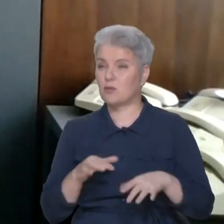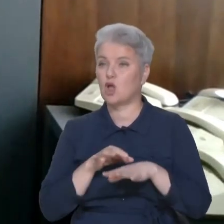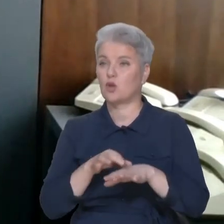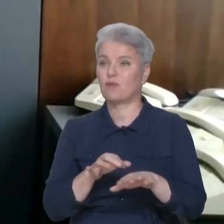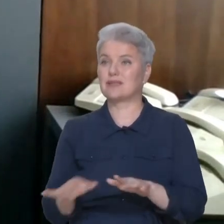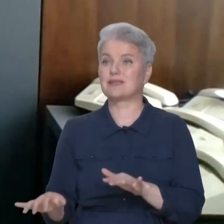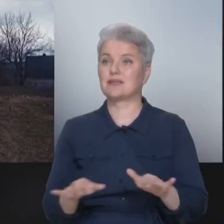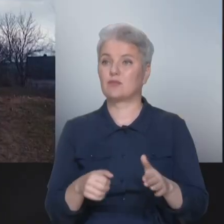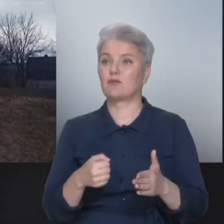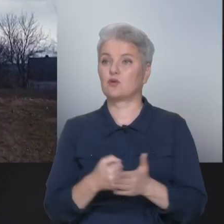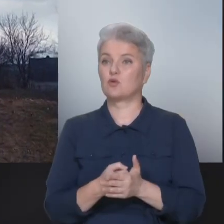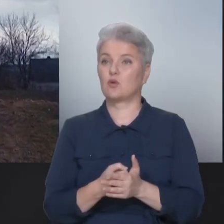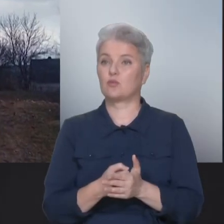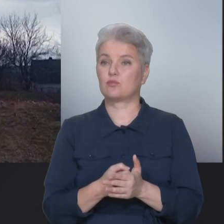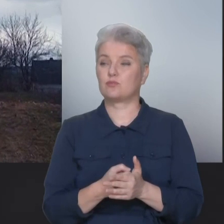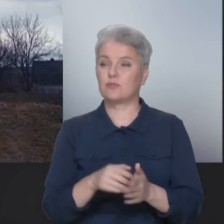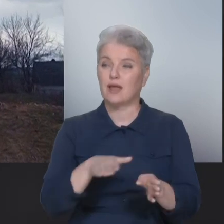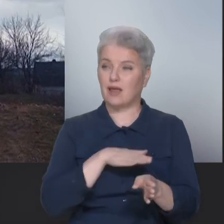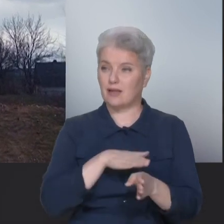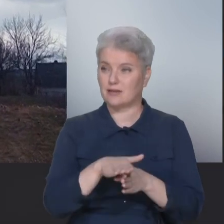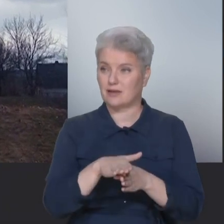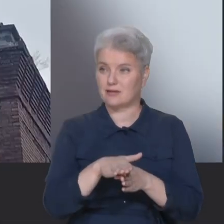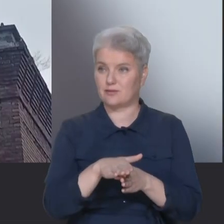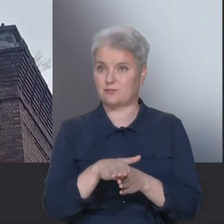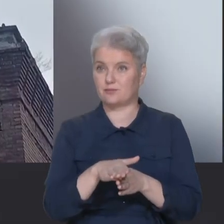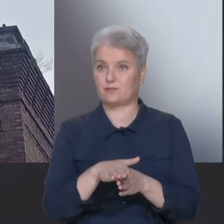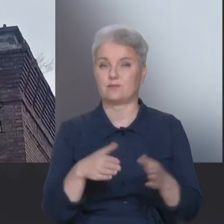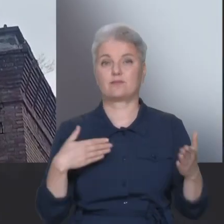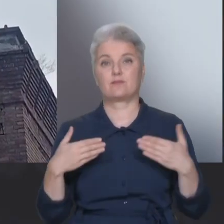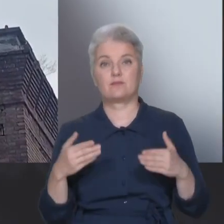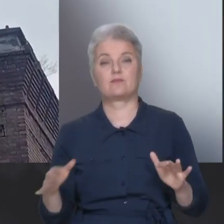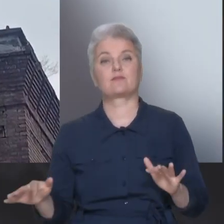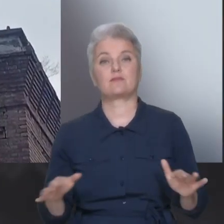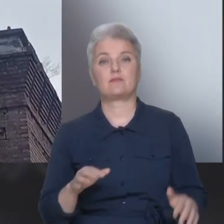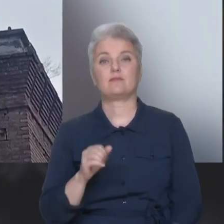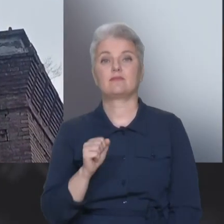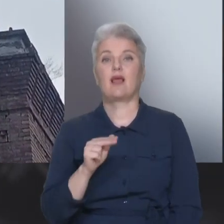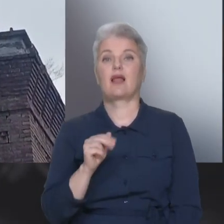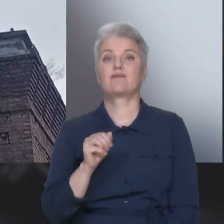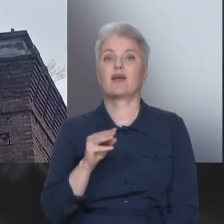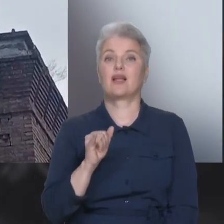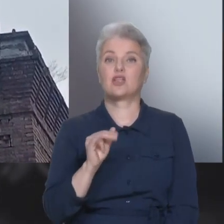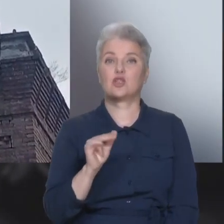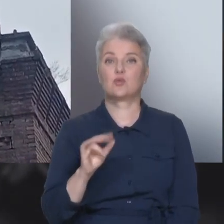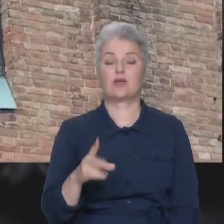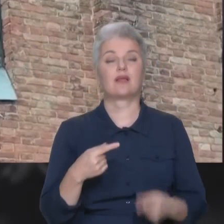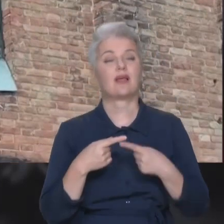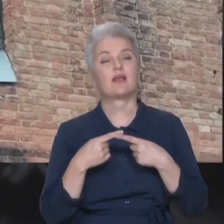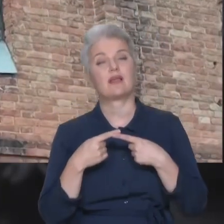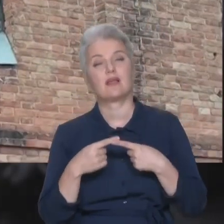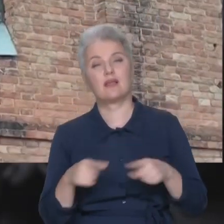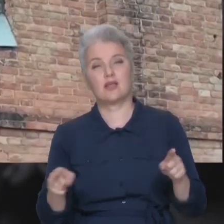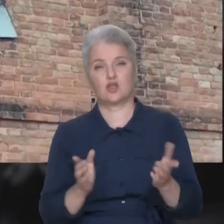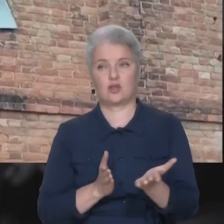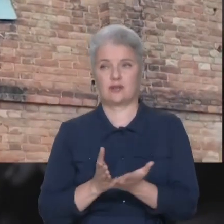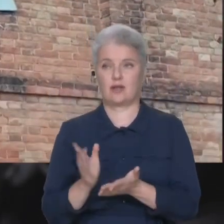справу до реалізації. Стосовно компанії Advantage Ukraine, це зовсім інший трек. Він